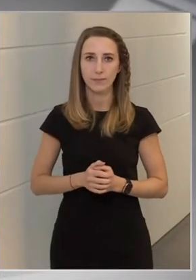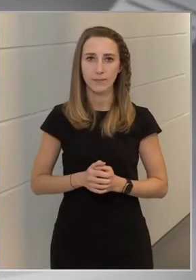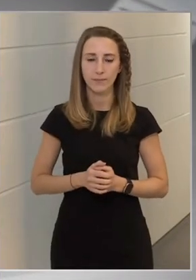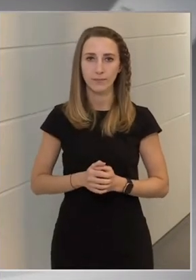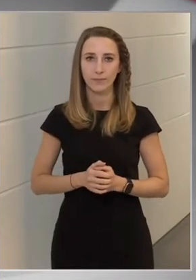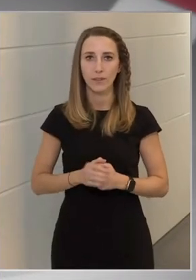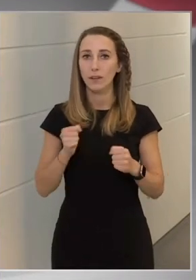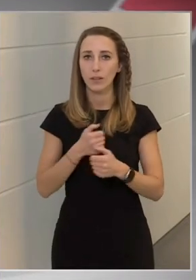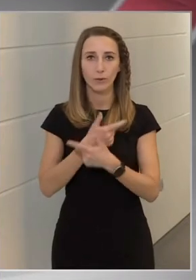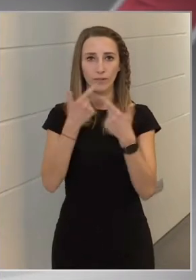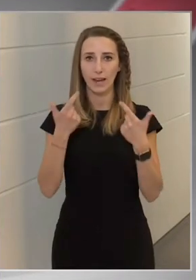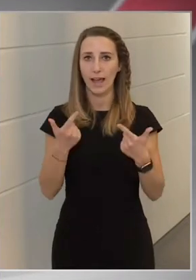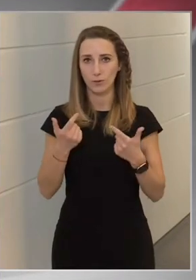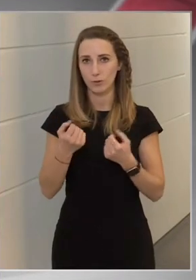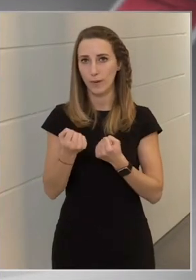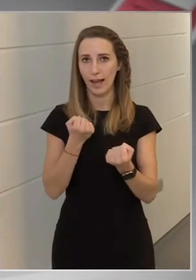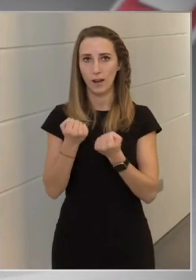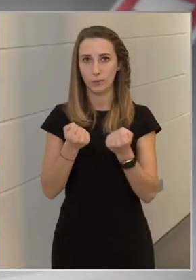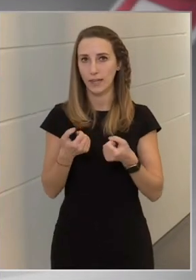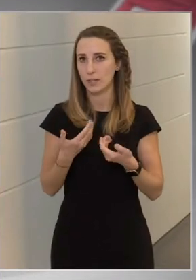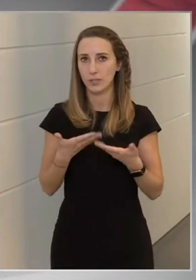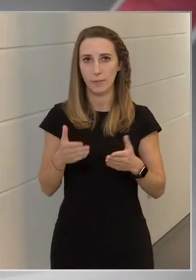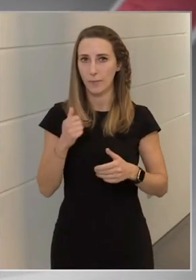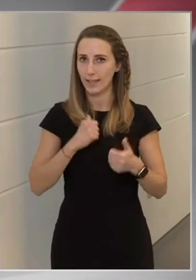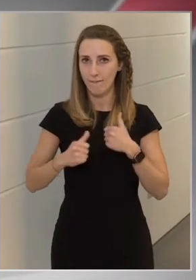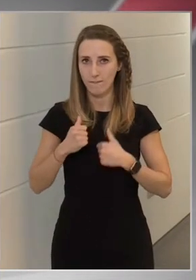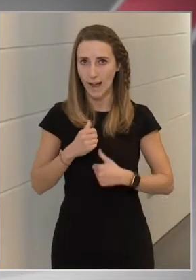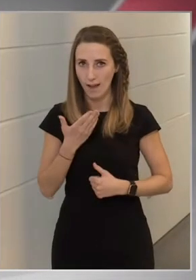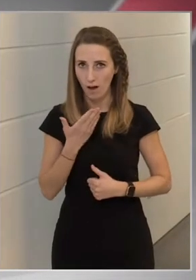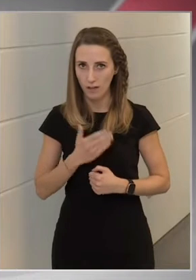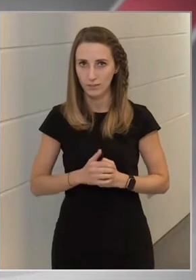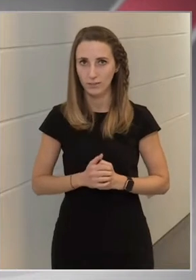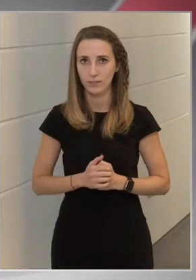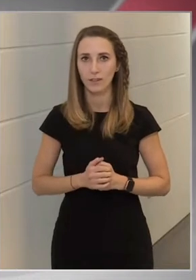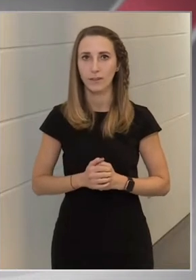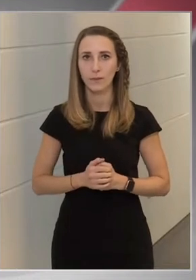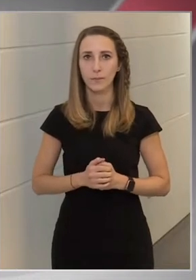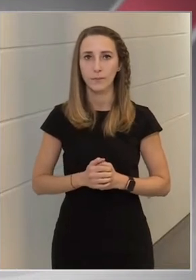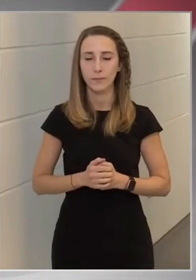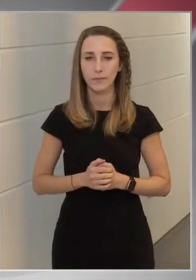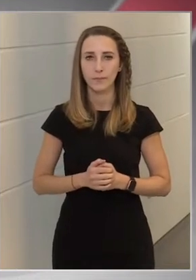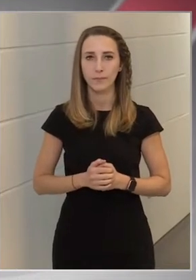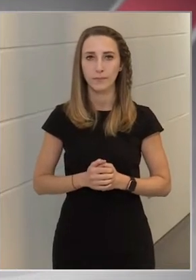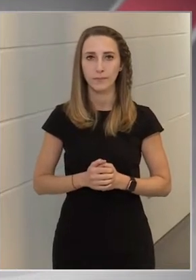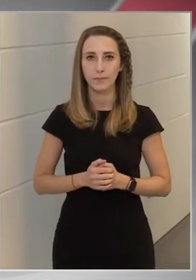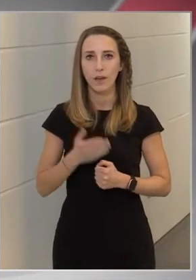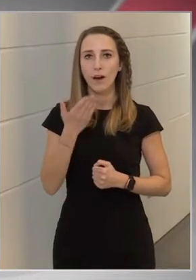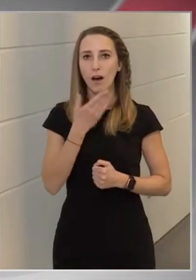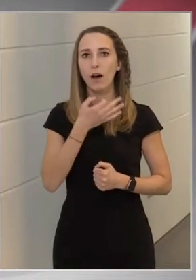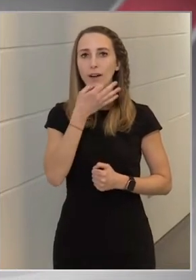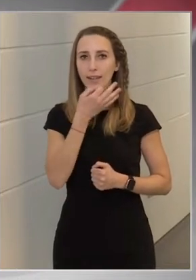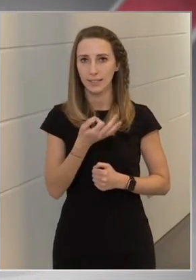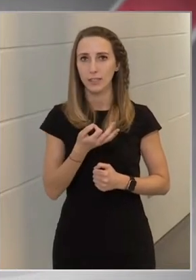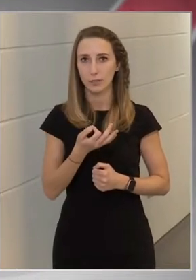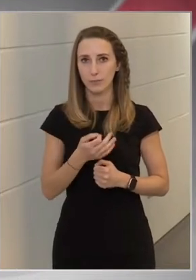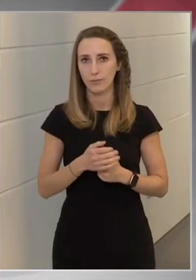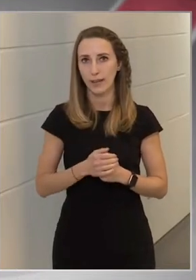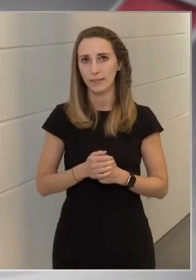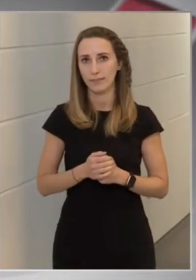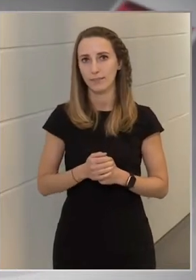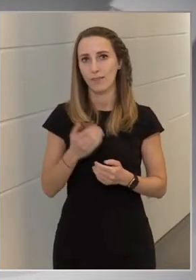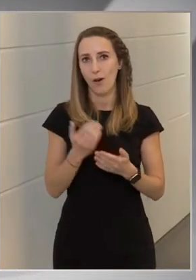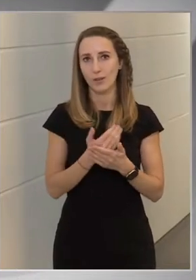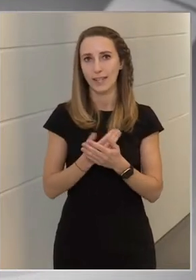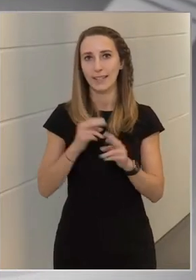Van egy világos megállapodás, tehát semmibe nem fájhat, hogyha a kérdésben használt terminológiát